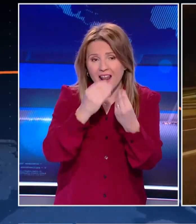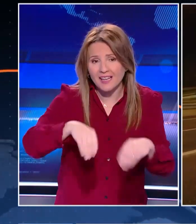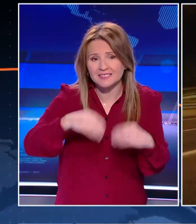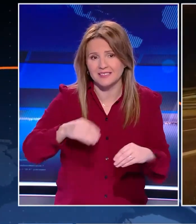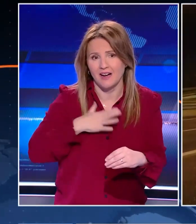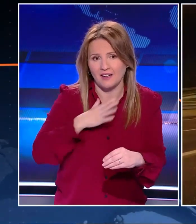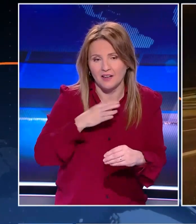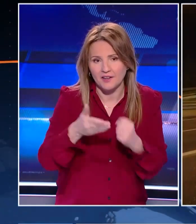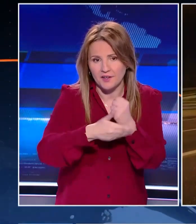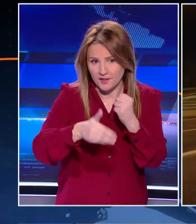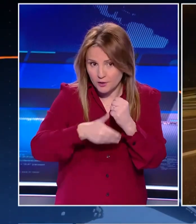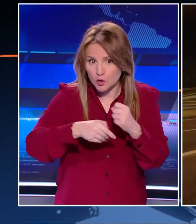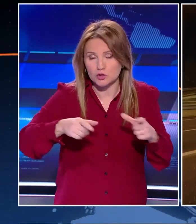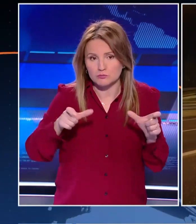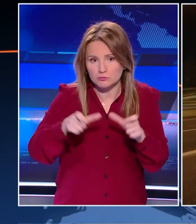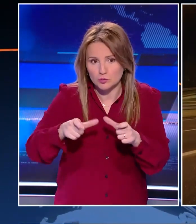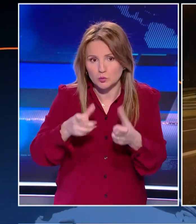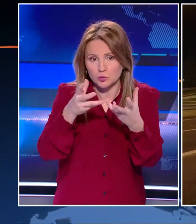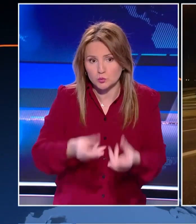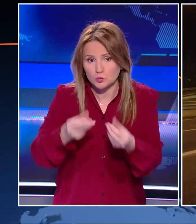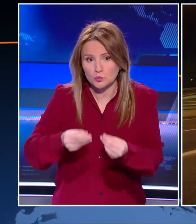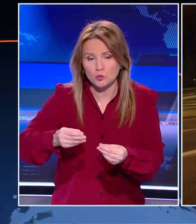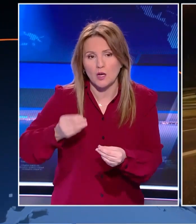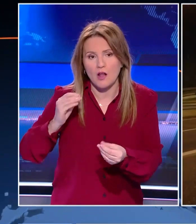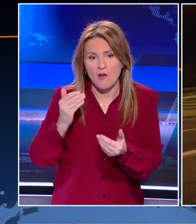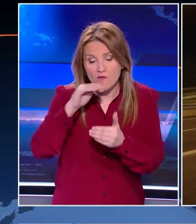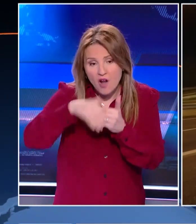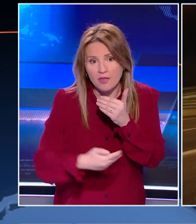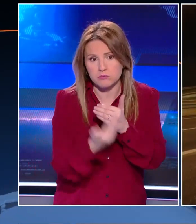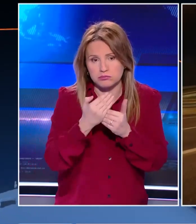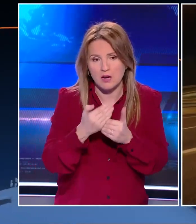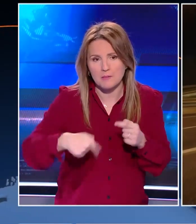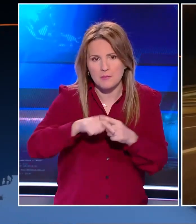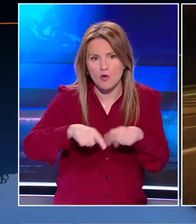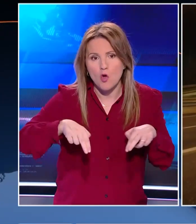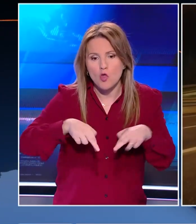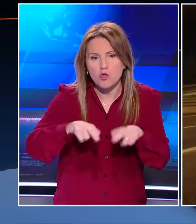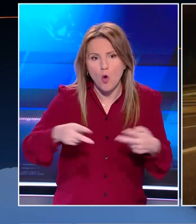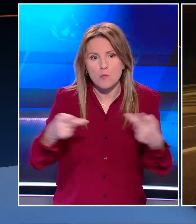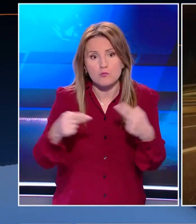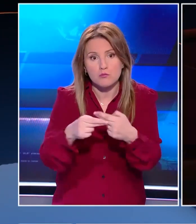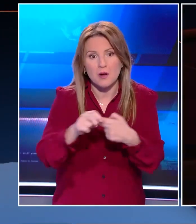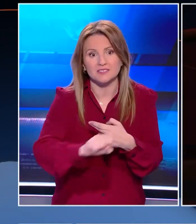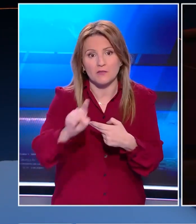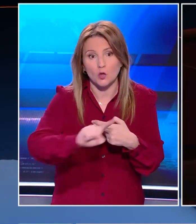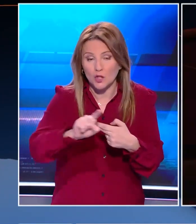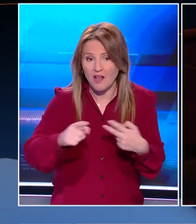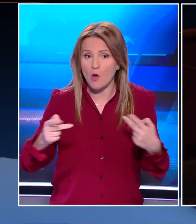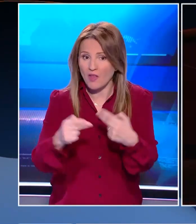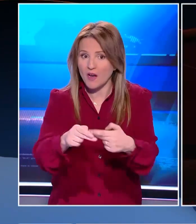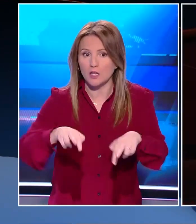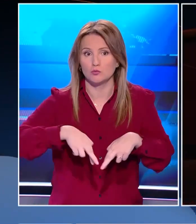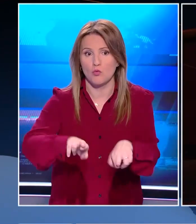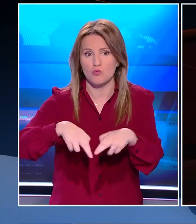Οι αγρότες παρέμειναν στα μπλόκα σε όλη την Ελλάδα καθόλου τη διάρκεια της νύχτας ενώ αποκλεισμούς δρόμων προαναγγέλουν και για σήμερα. Θα κλείσει